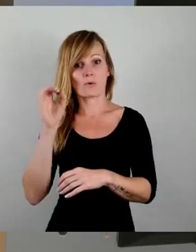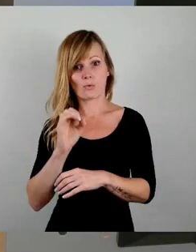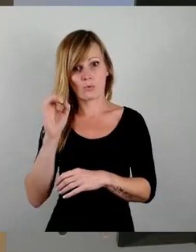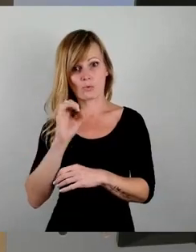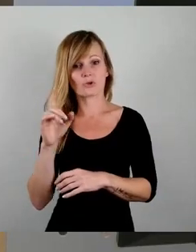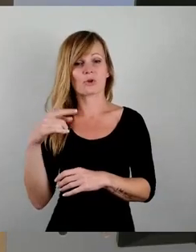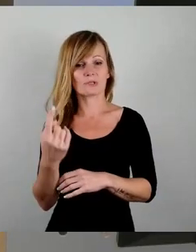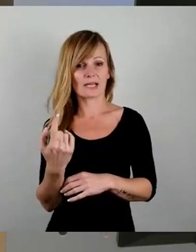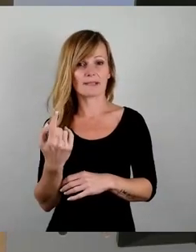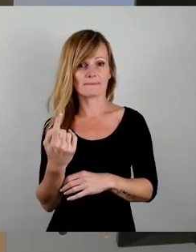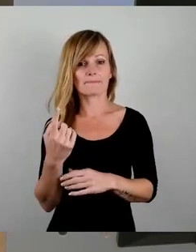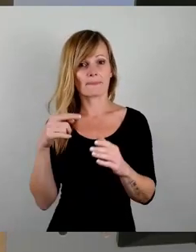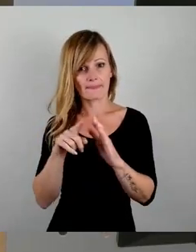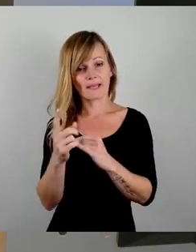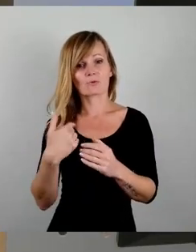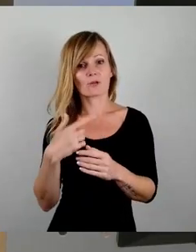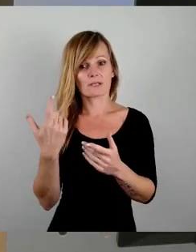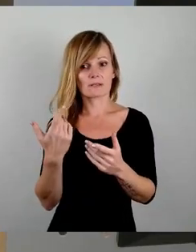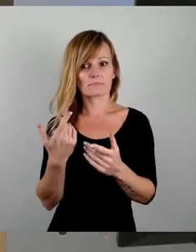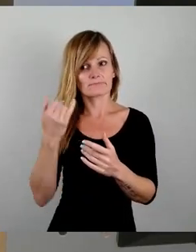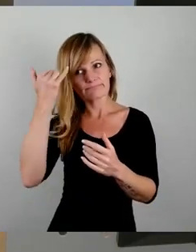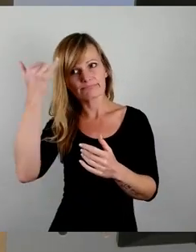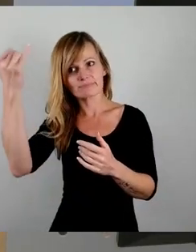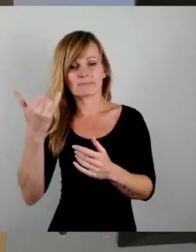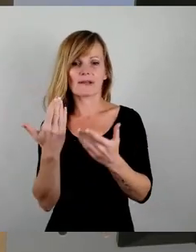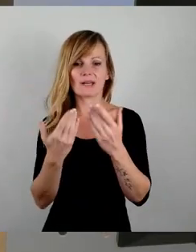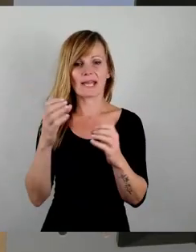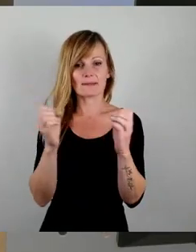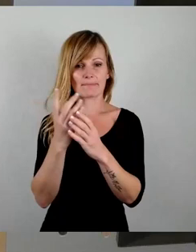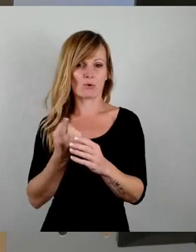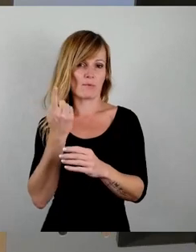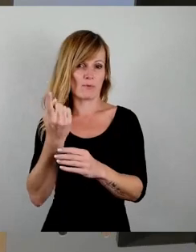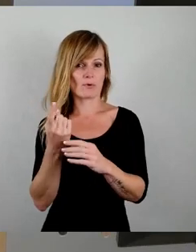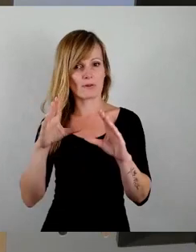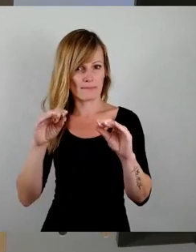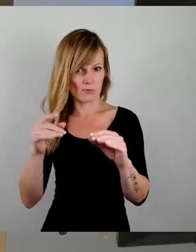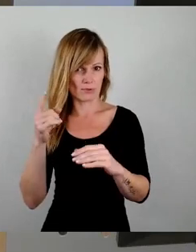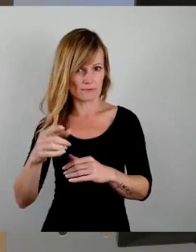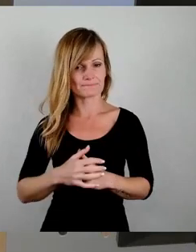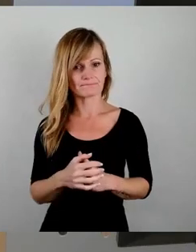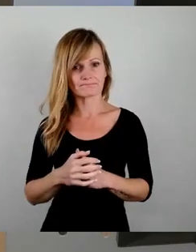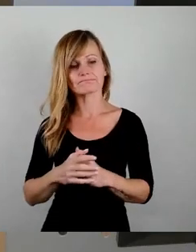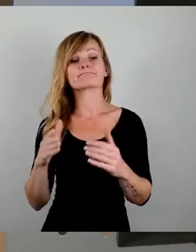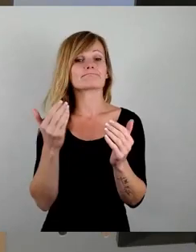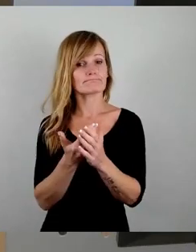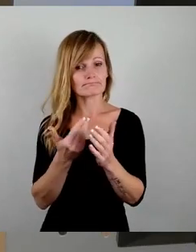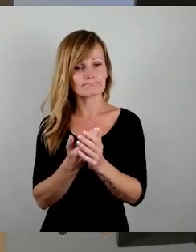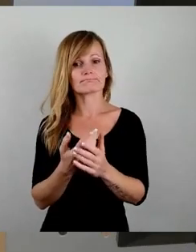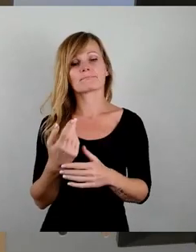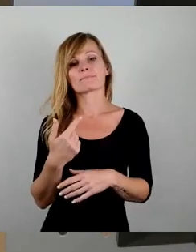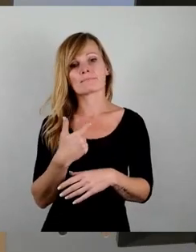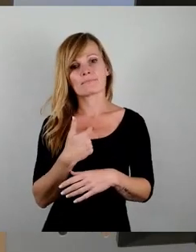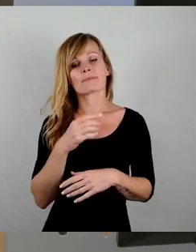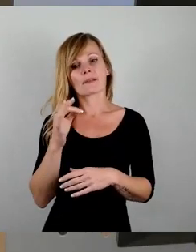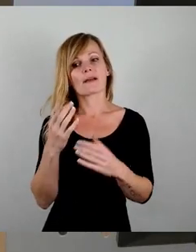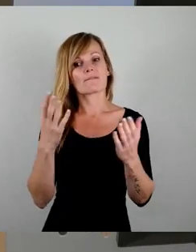dadurch einen Anreiz setzen, den Biomüll auch zu nutzen. Insofern würde ich sehr dafür werben, dass